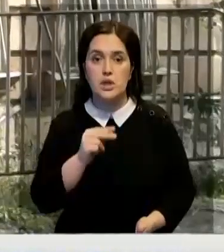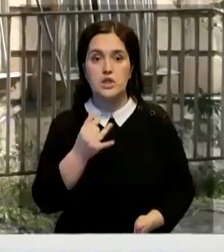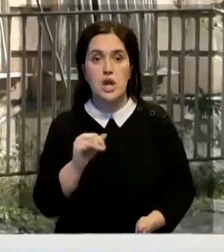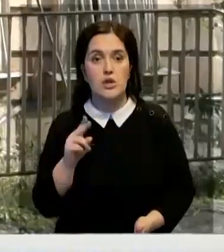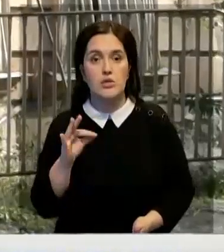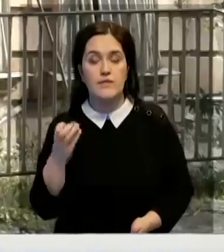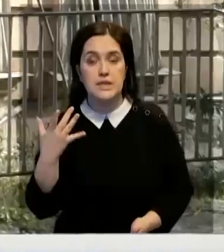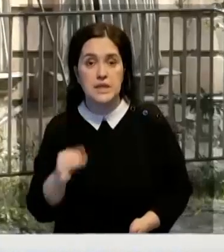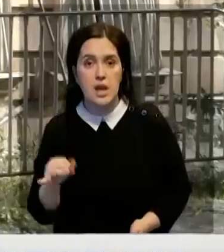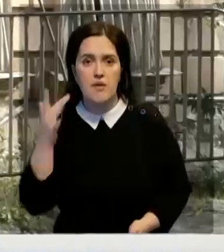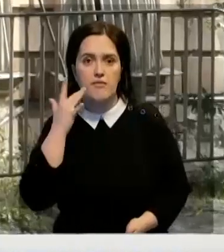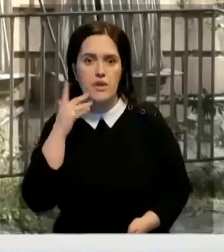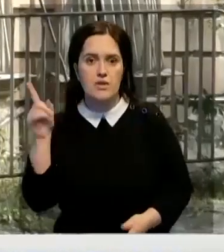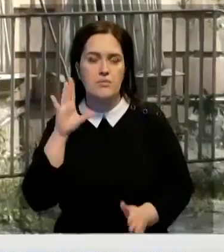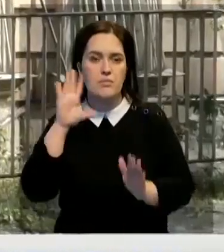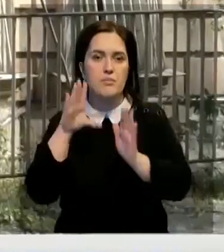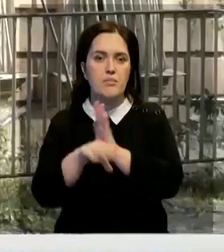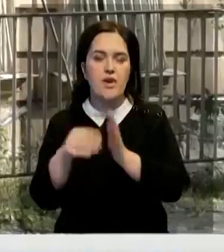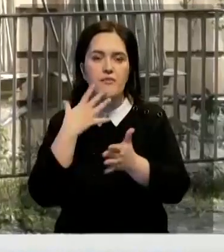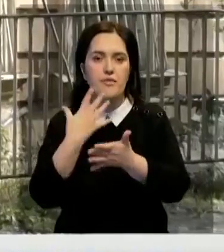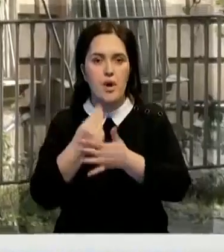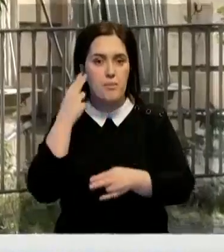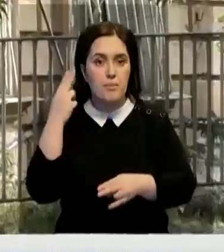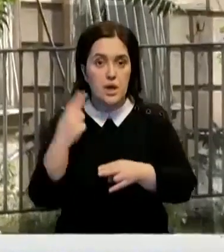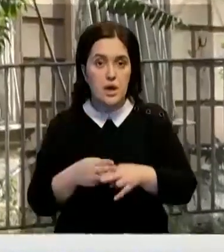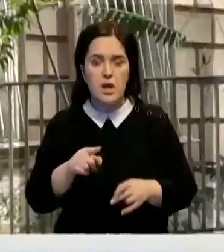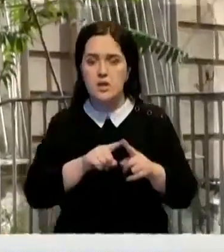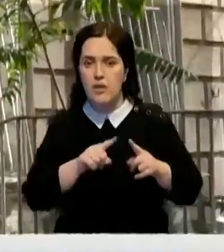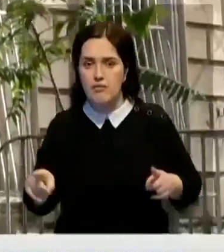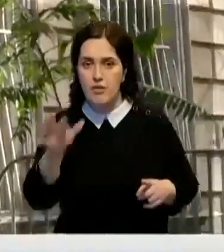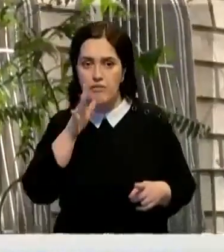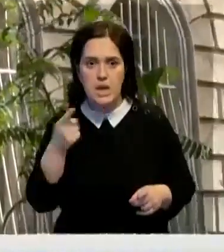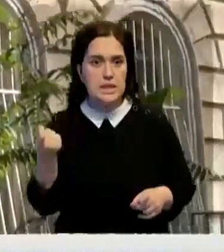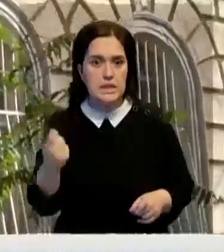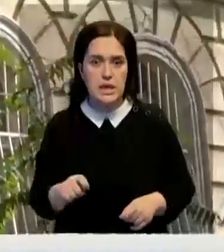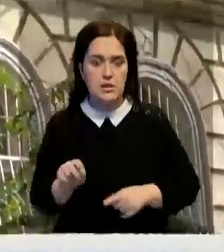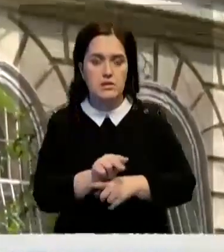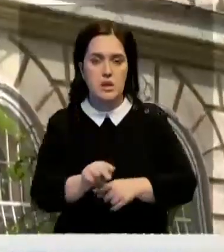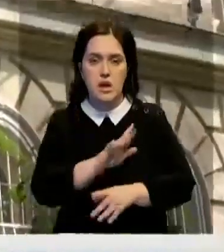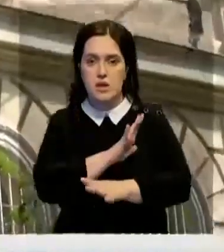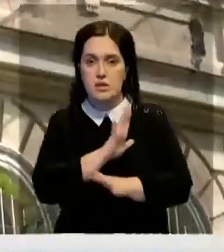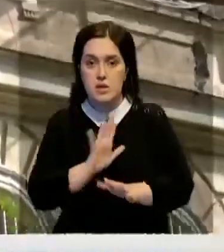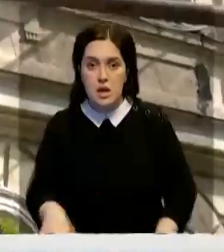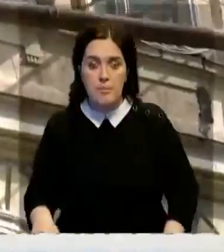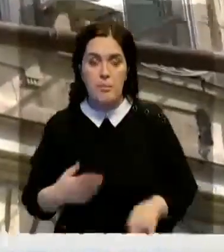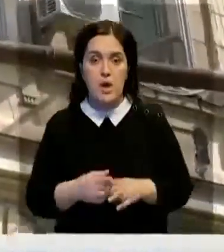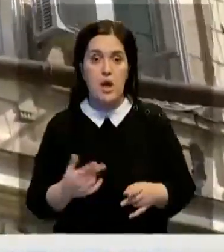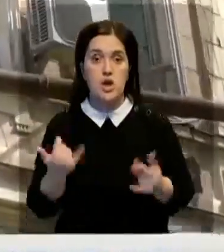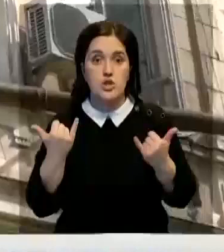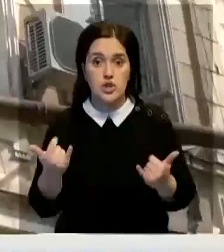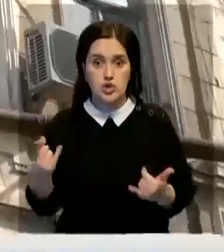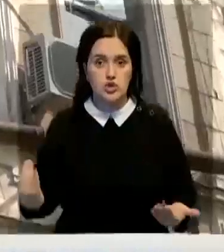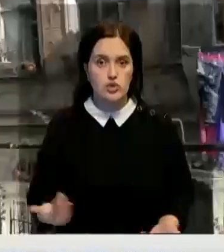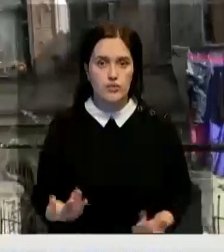каждый раз, когда приезжал к своему брату в Тифлис. Кажется, с того времени дом так ни разу и не ремонтировали. А здесь и сейчас живут